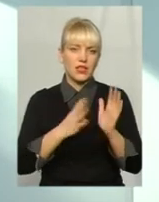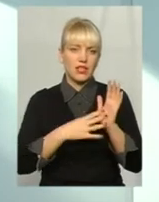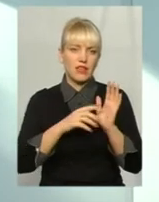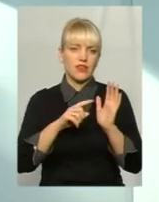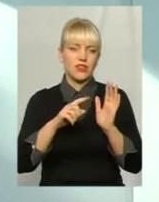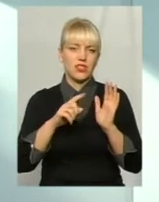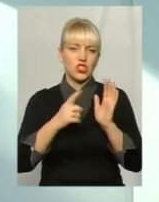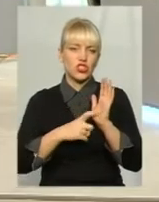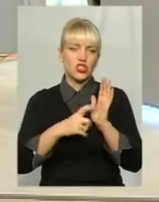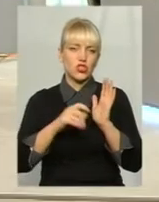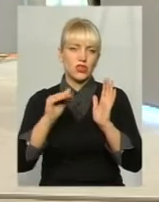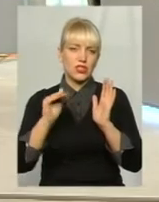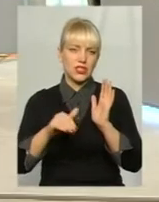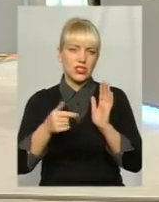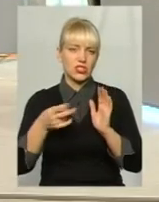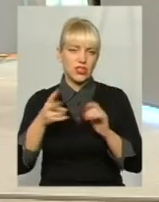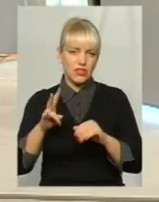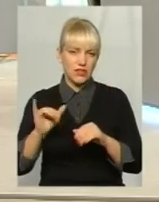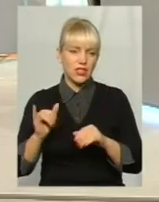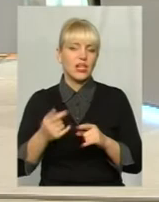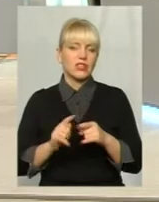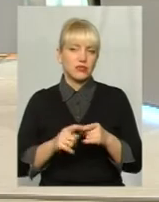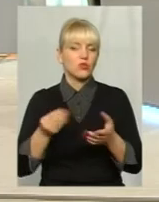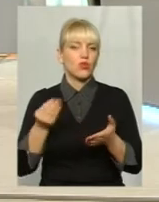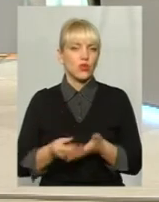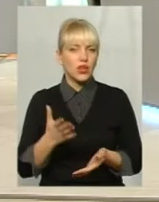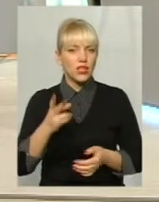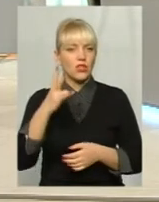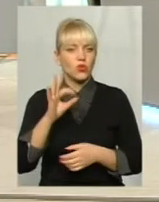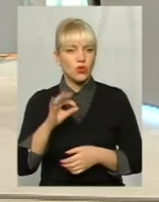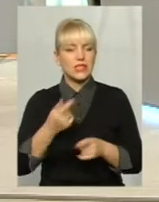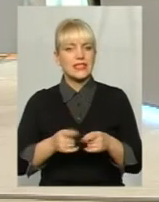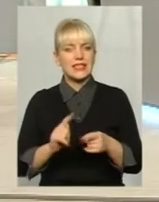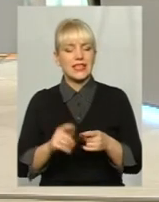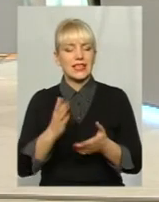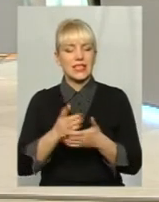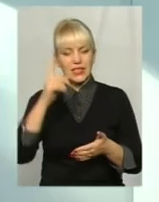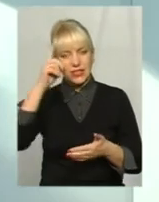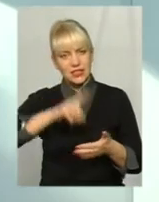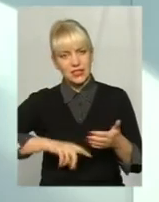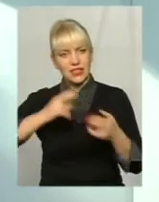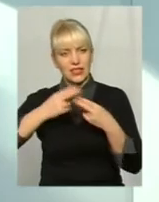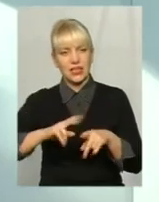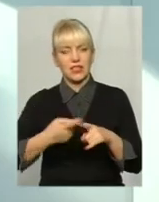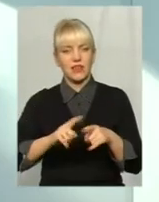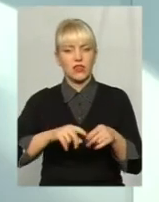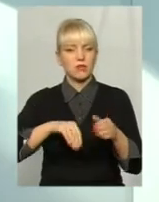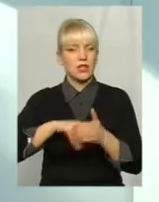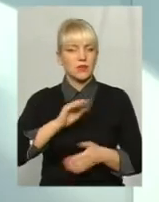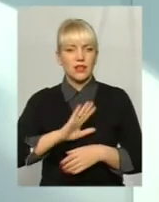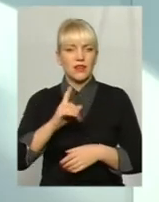тисяч гривень. Звичайно, він дорогий. Але це надійна техніка, і вона ж придбана не на один рік.